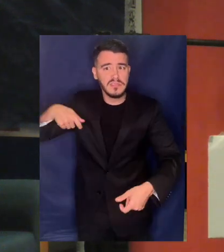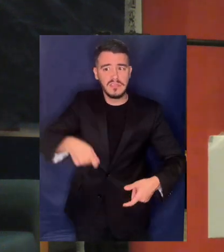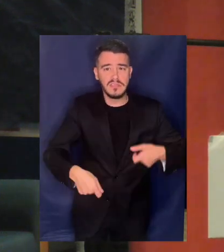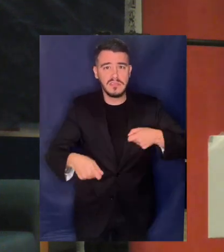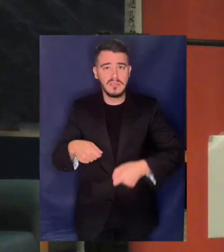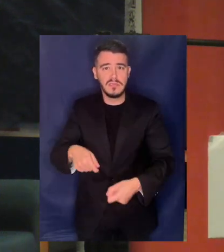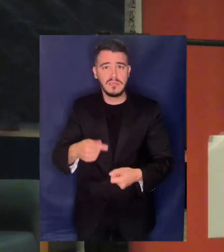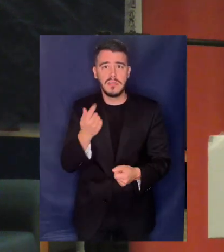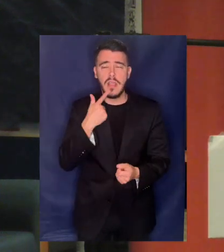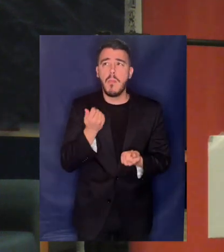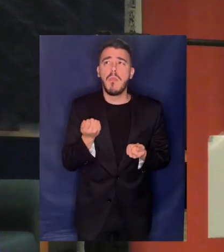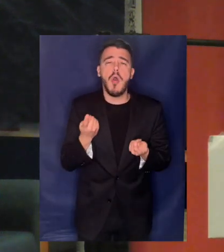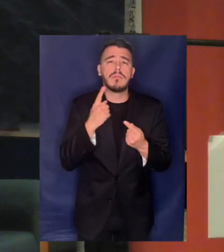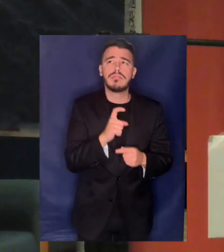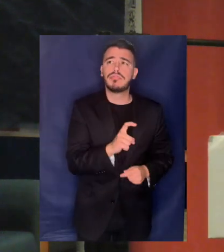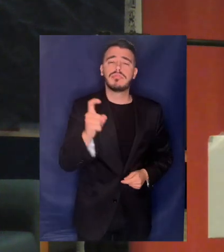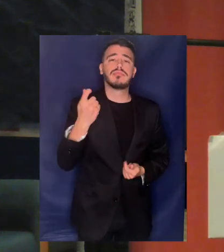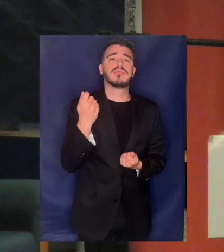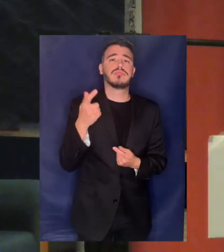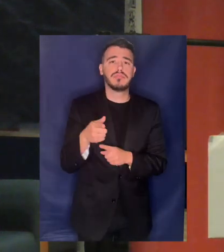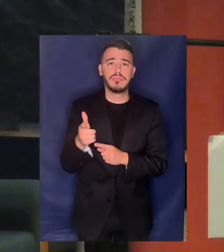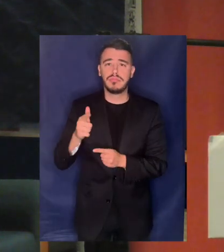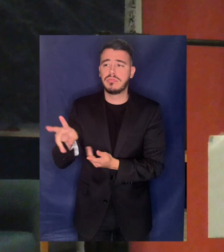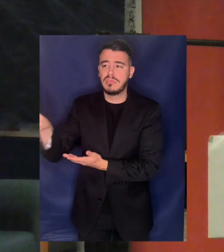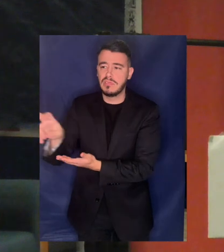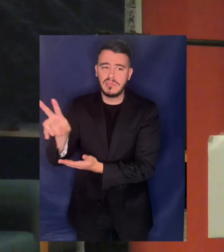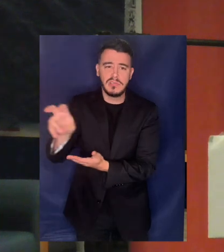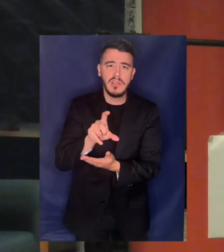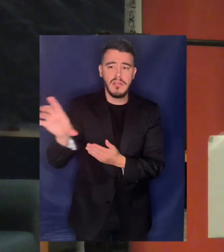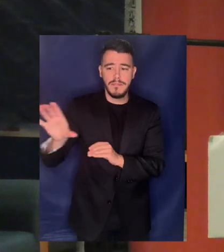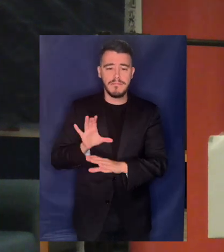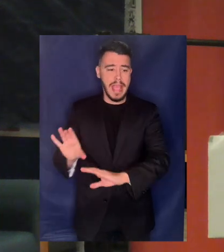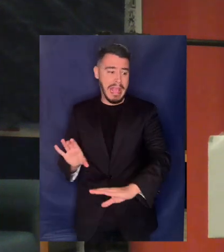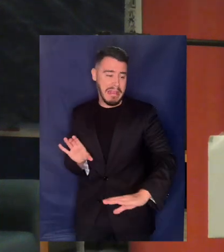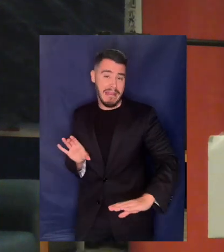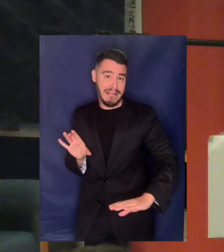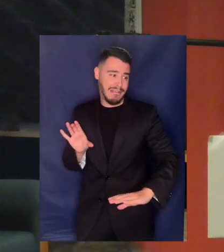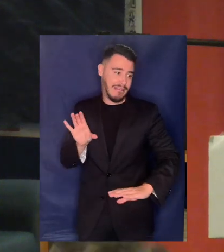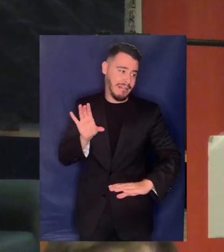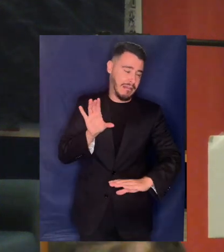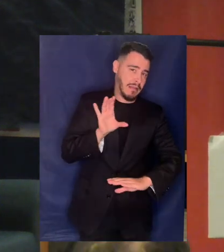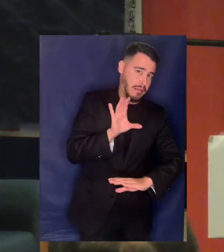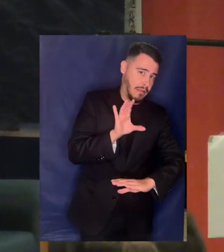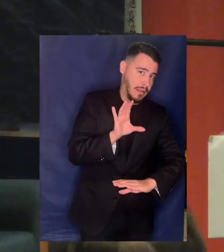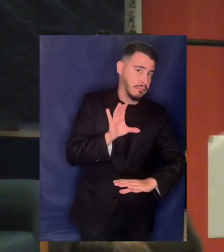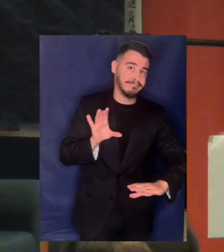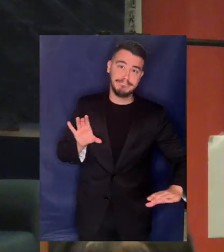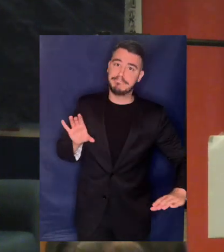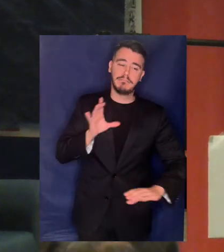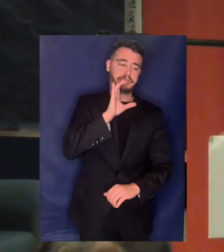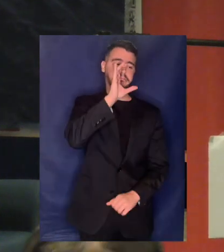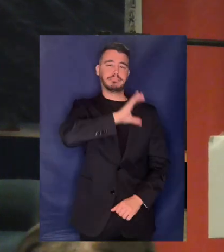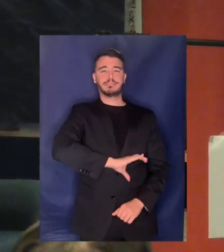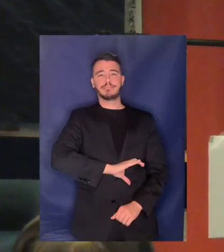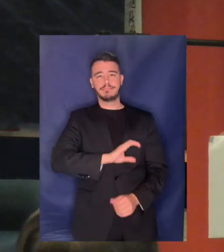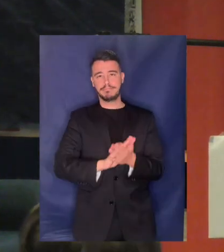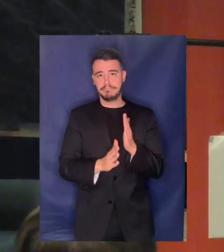ιδιώτες για κάποιες επενδύσεις που όπως αντιλαμβάνεστε όπως φαντάζεστε δεν έγιναν ποτέ έργο